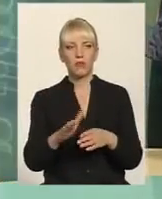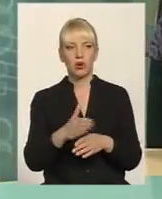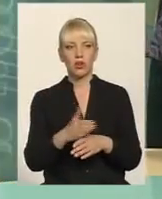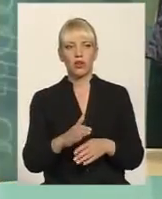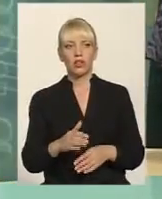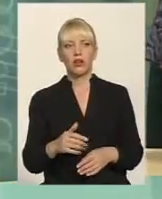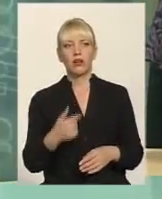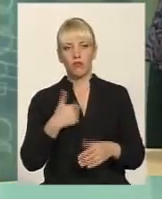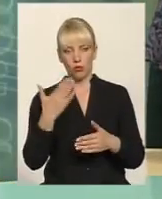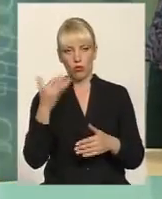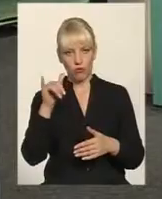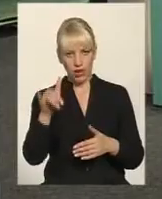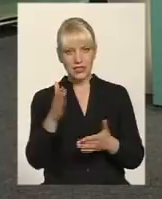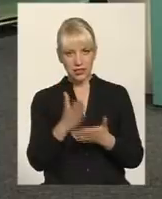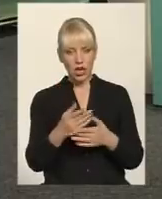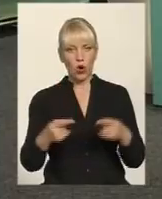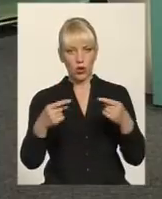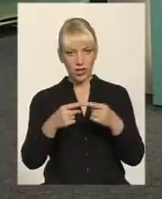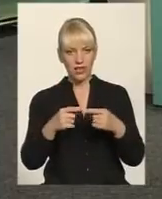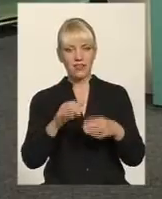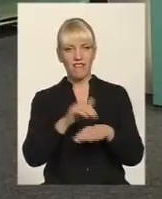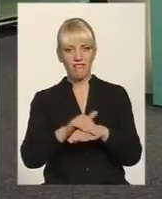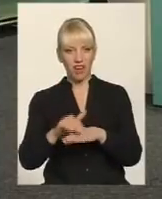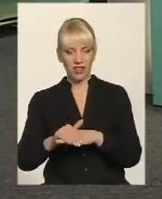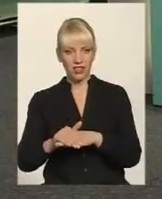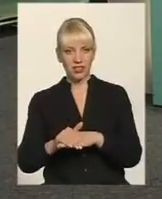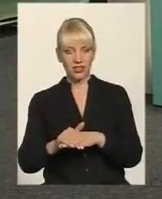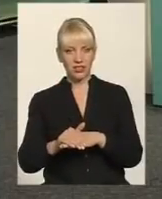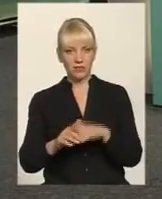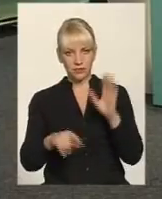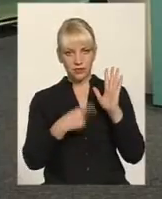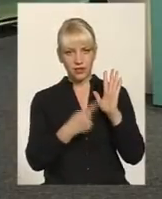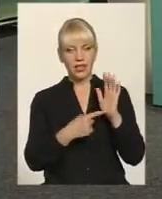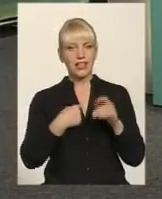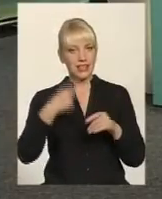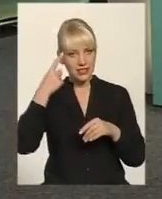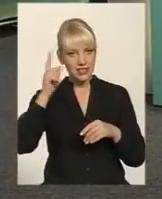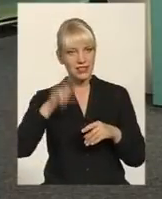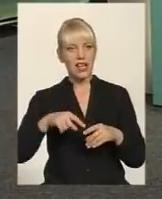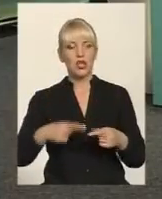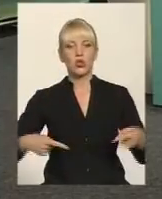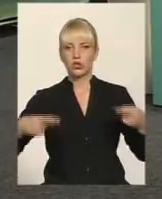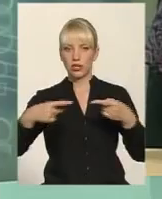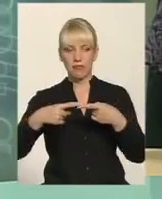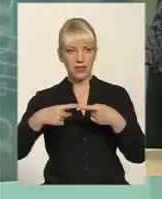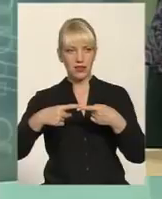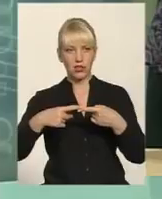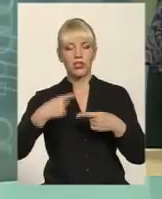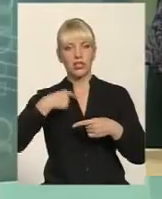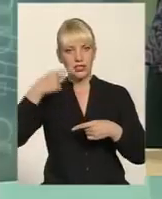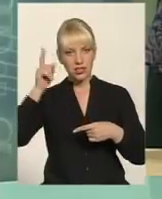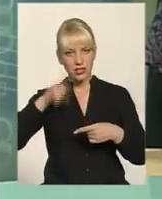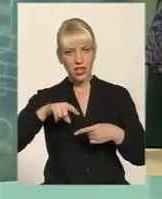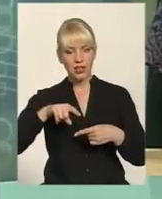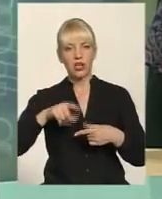Звичайно. Я конкретно знаю достеменно ситуацію з орендою паїв по своєму округу. Достеменно знаю.